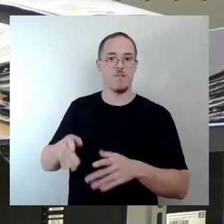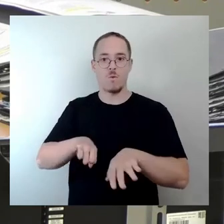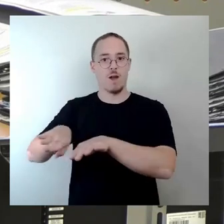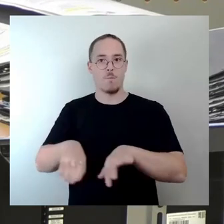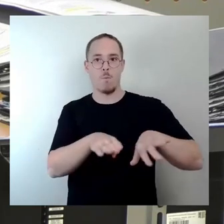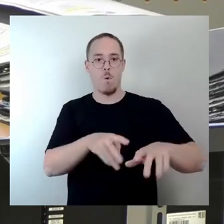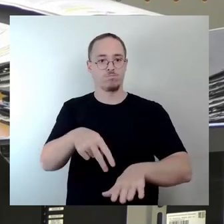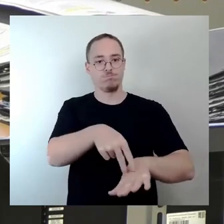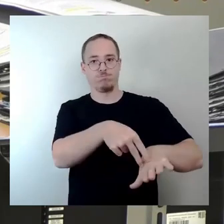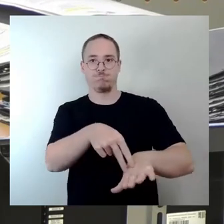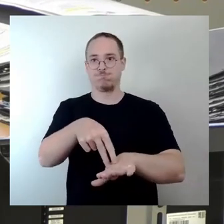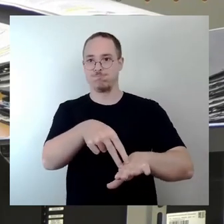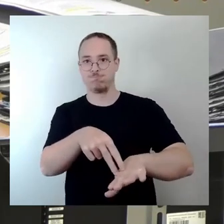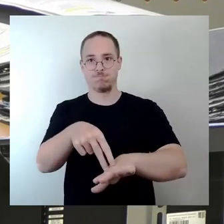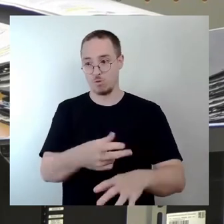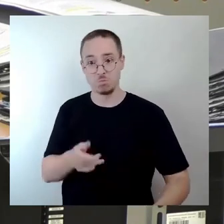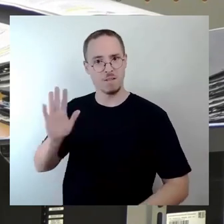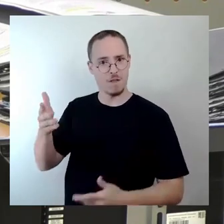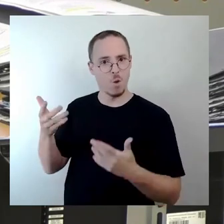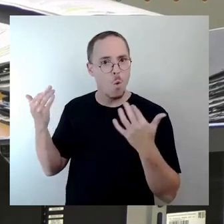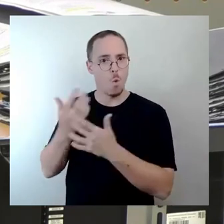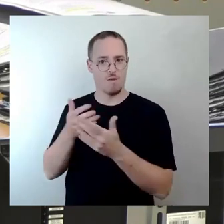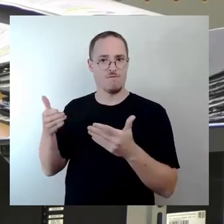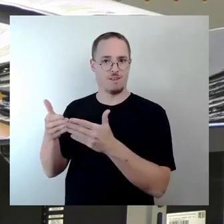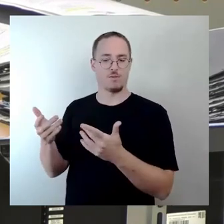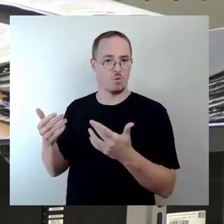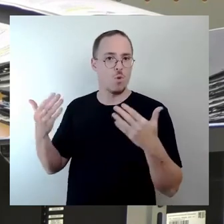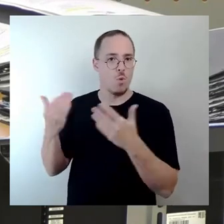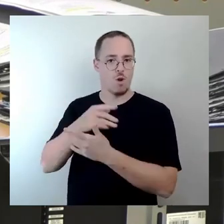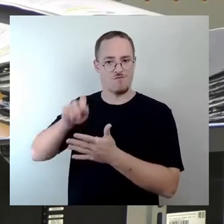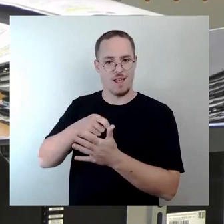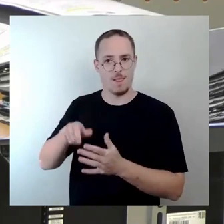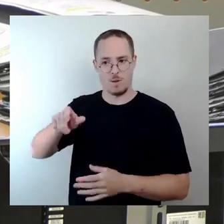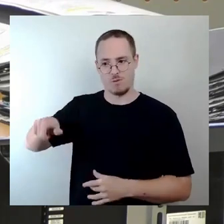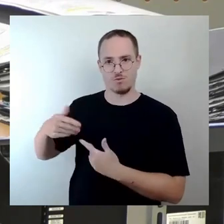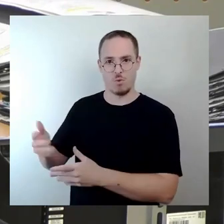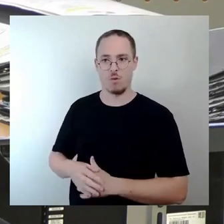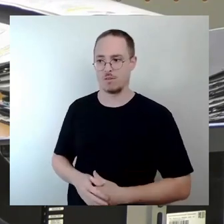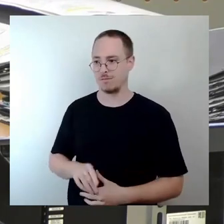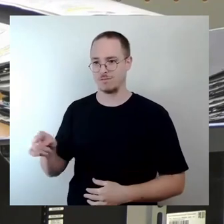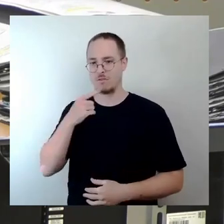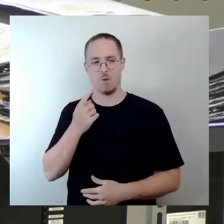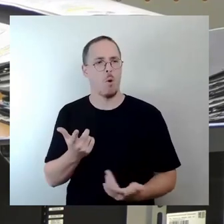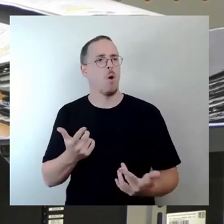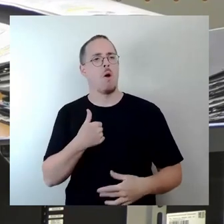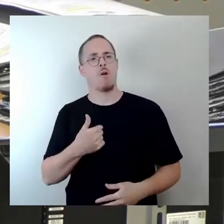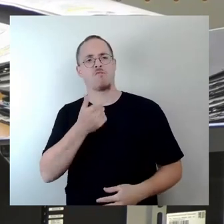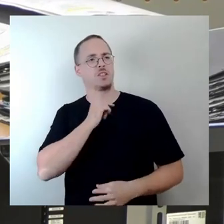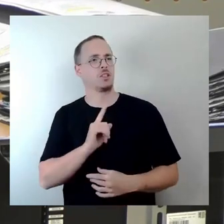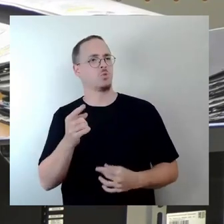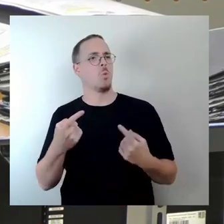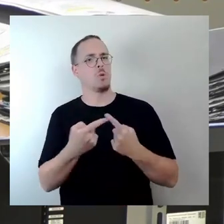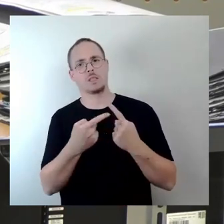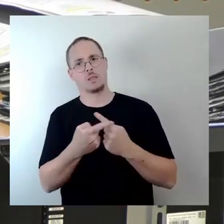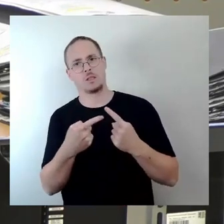Ich muss das aber hier mal klarstellen, weil Sie sich hier irgendwie zeigen, als ob Sie da dagegen sind. Und Ihre Diskussion, die Sie jetzt aufmachen, man